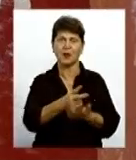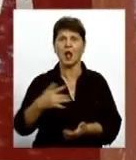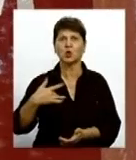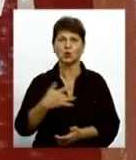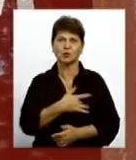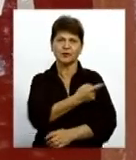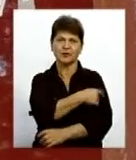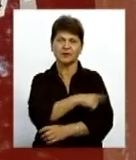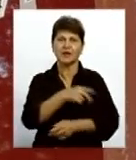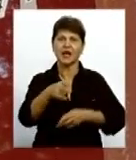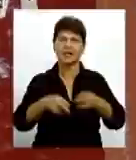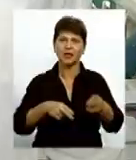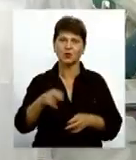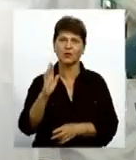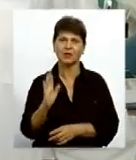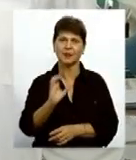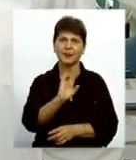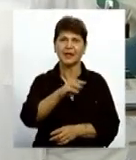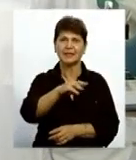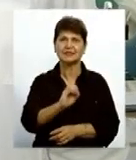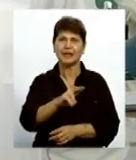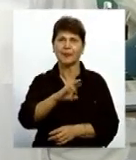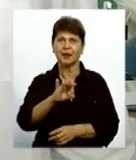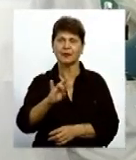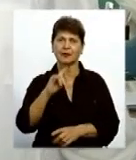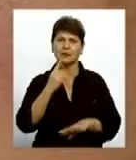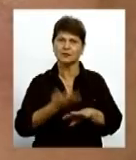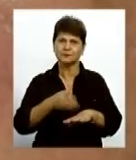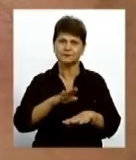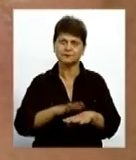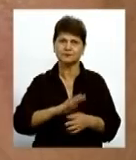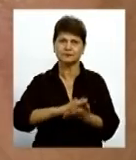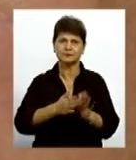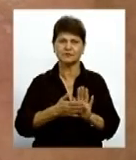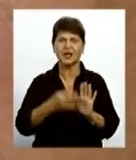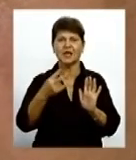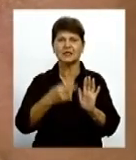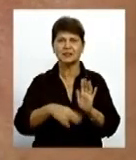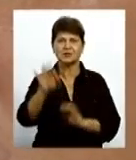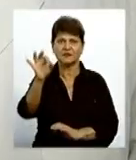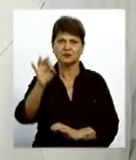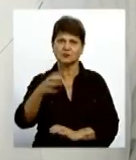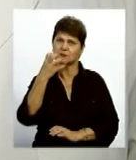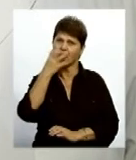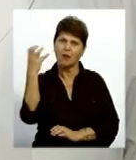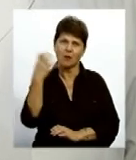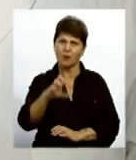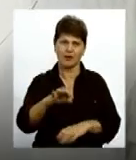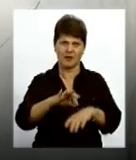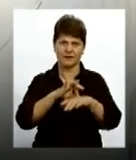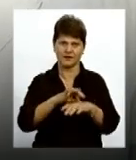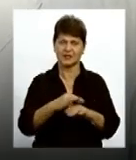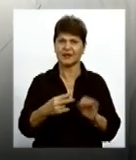Хірург Володимир Степаненко каже, пацієнт досі в важкому стані Отримав близько 70% опігів кіла 7,40